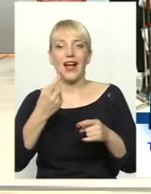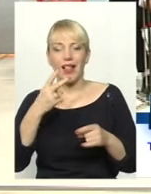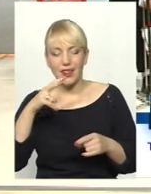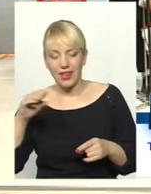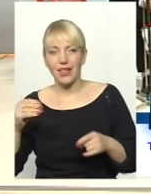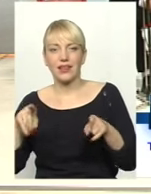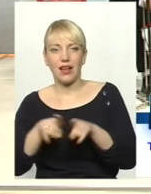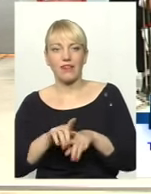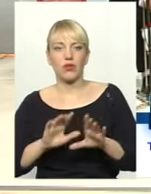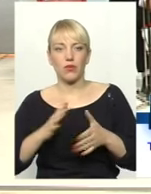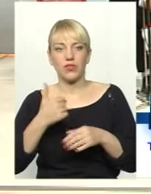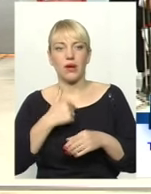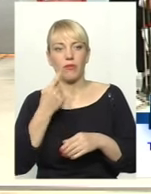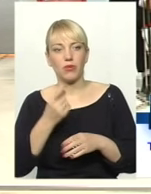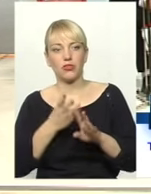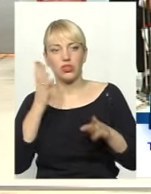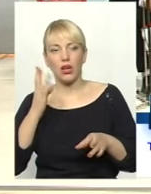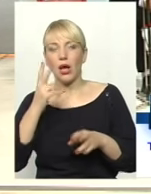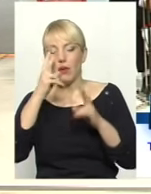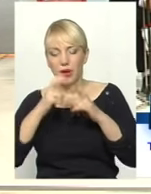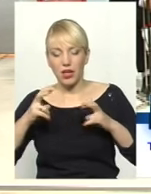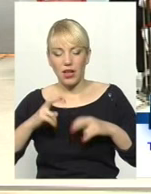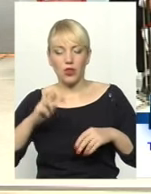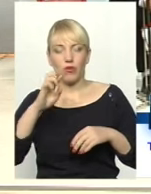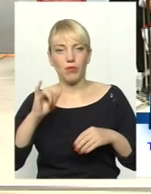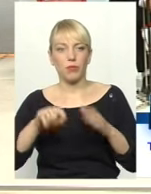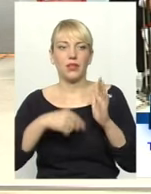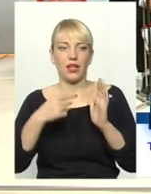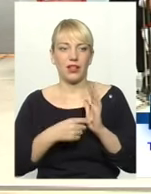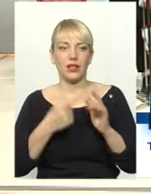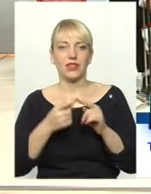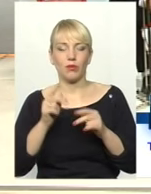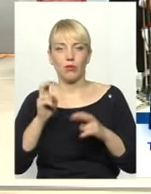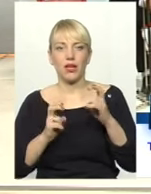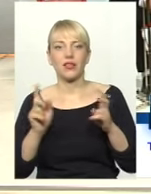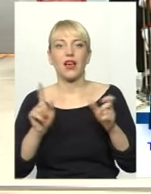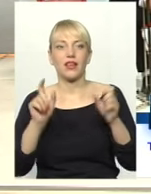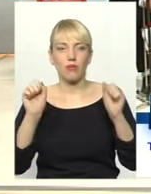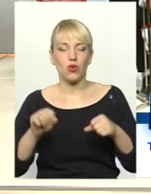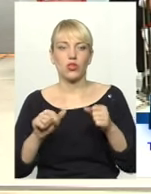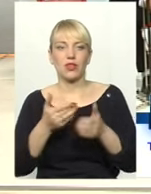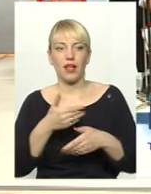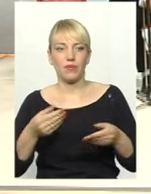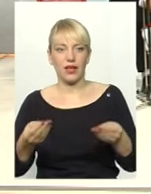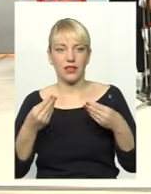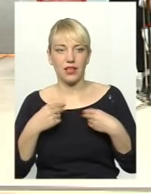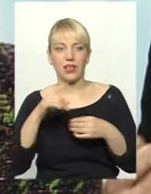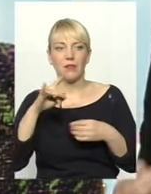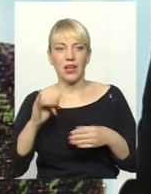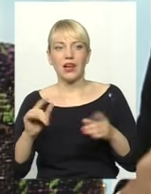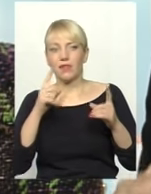я би в першу чергу переглянув би ті питання, які можуть нам, і ті підприємства, які можуть нам надати при